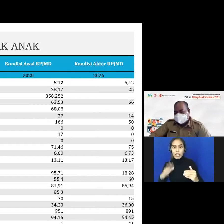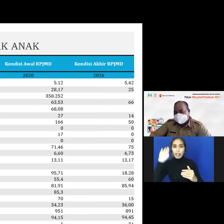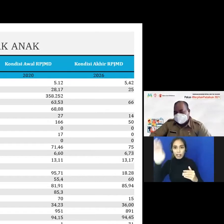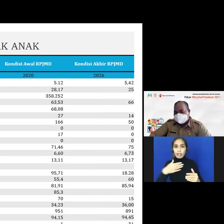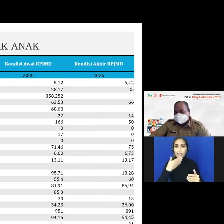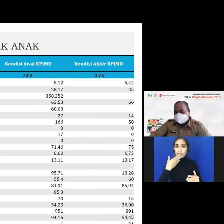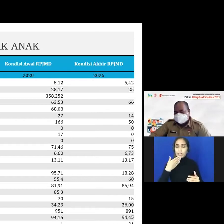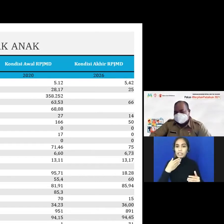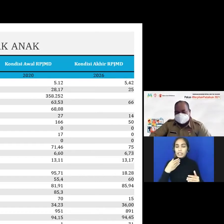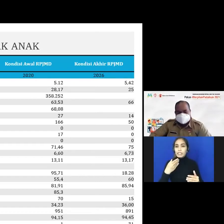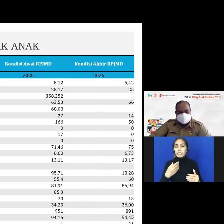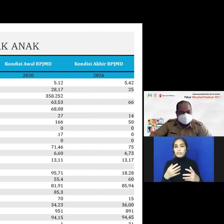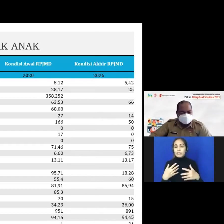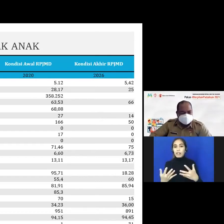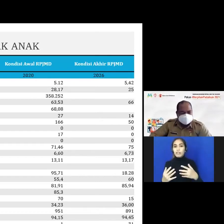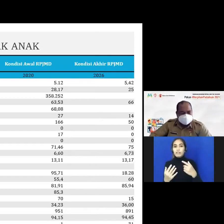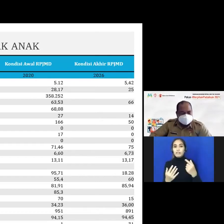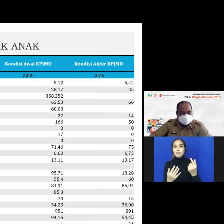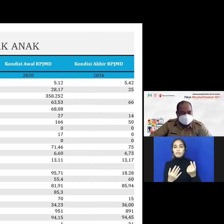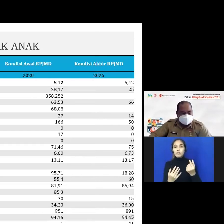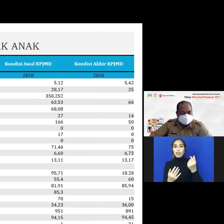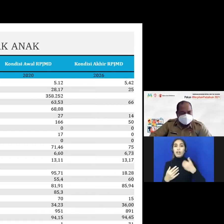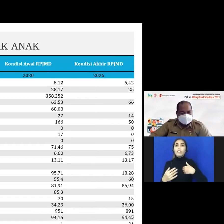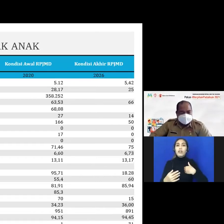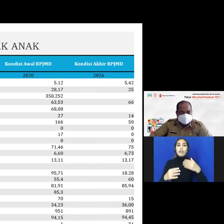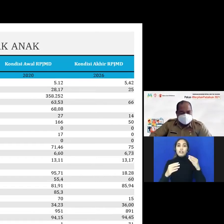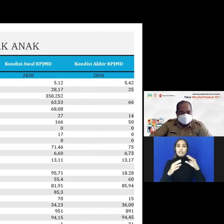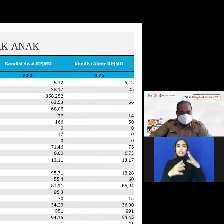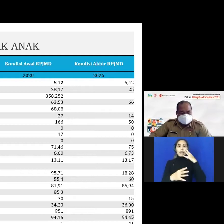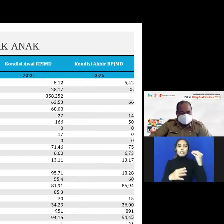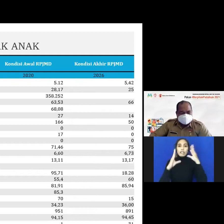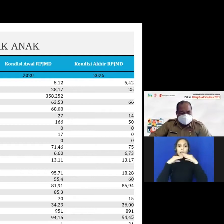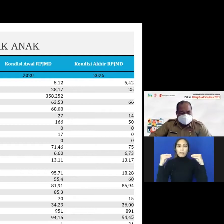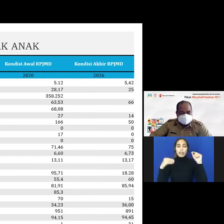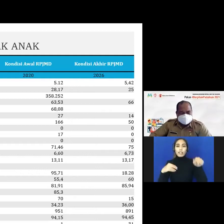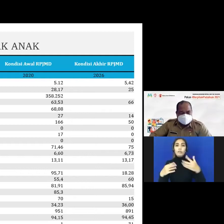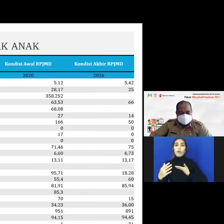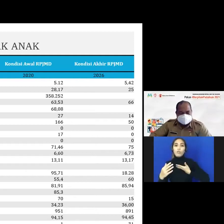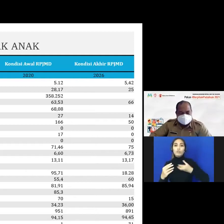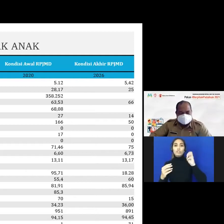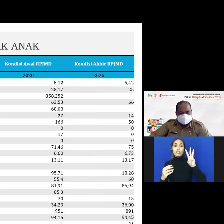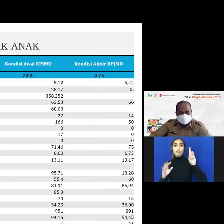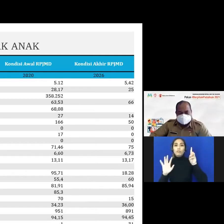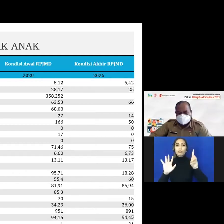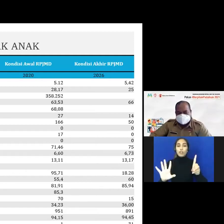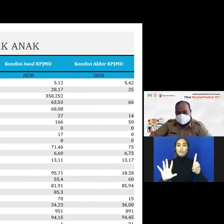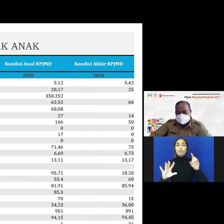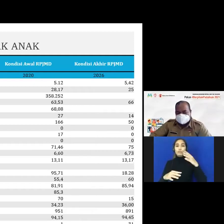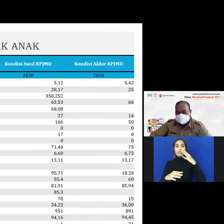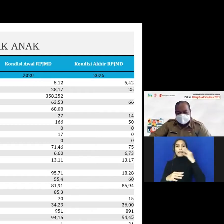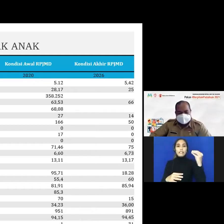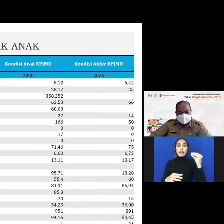di akhir RPGMD menjadi 31 desa rama anak jumlah penyandang disabilitasi yang memperoleh